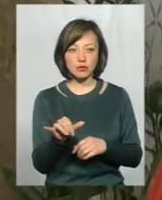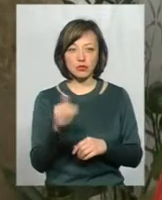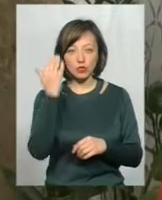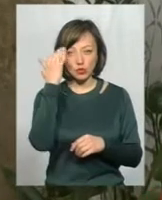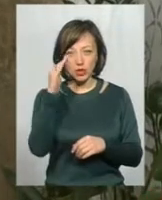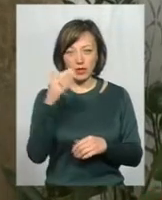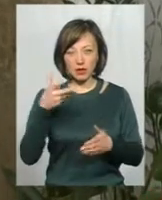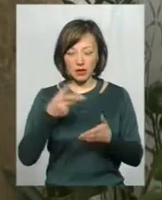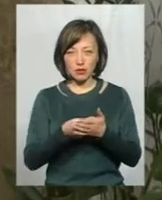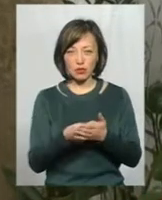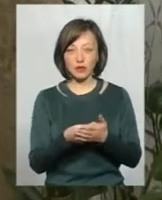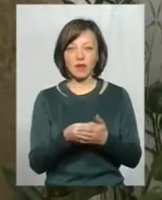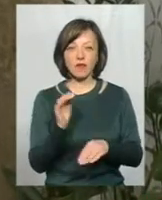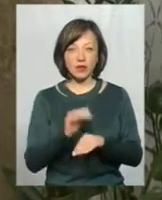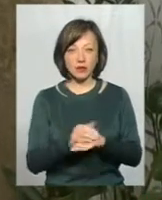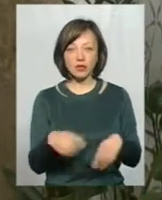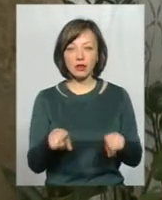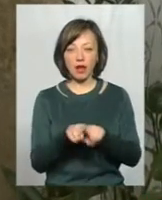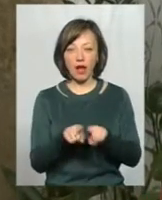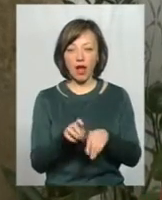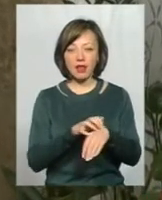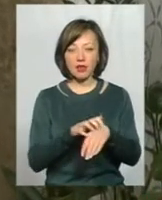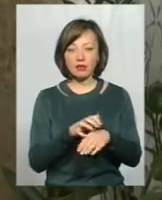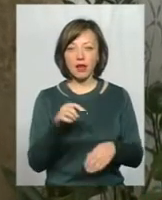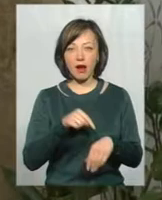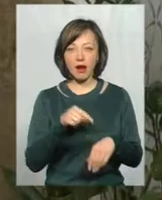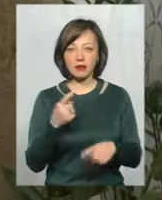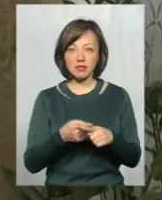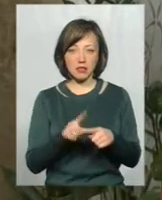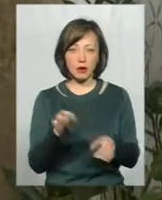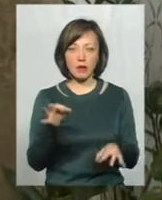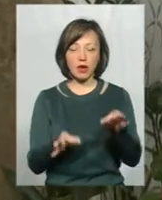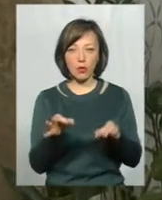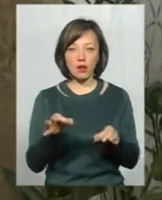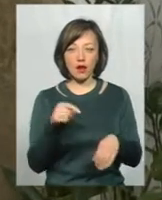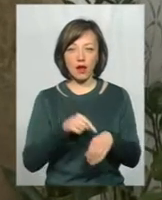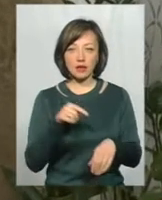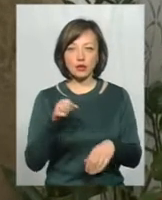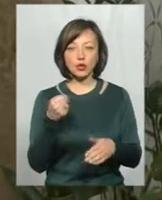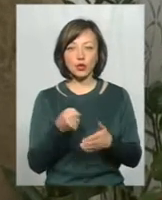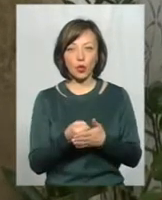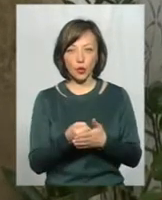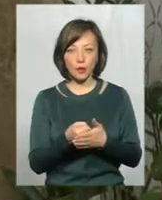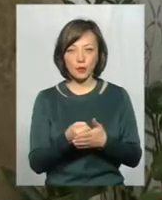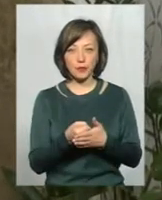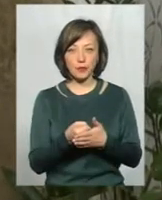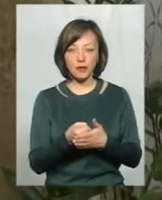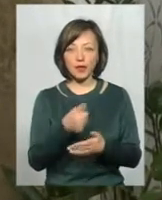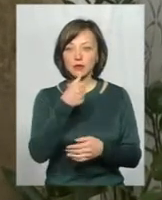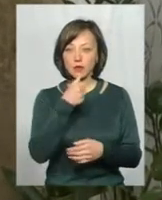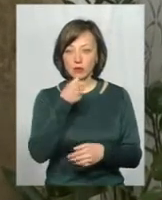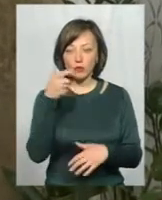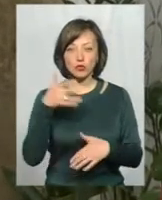Тобто, фактично, така алергічна реакція – це цілком природня реакція, і до спроб